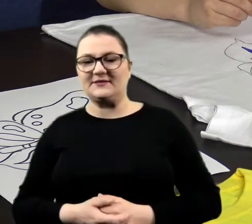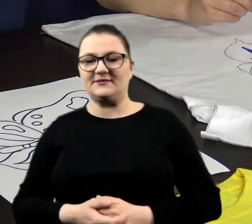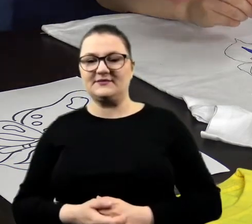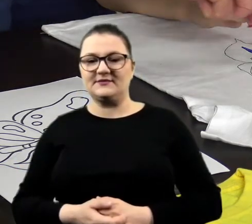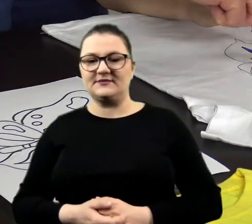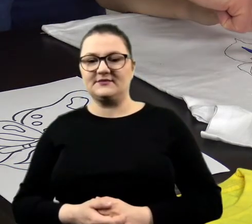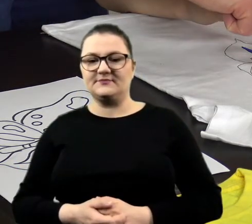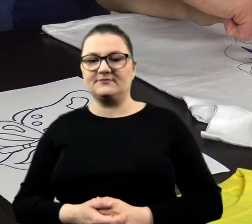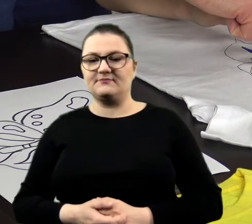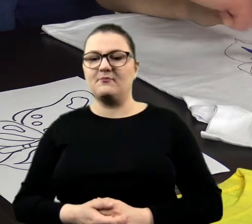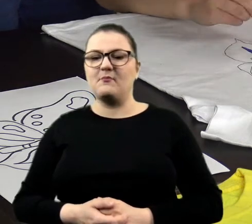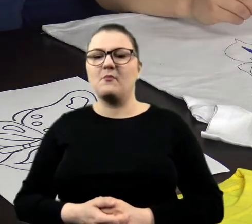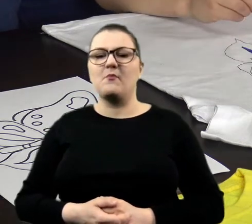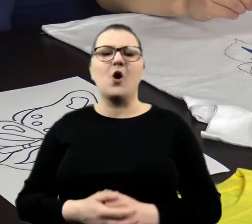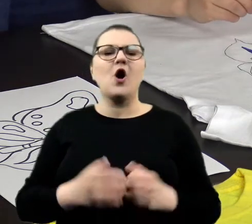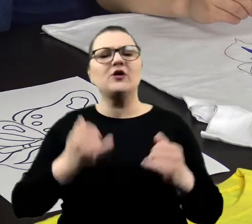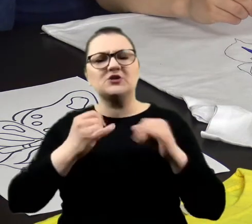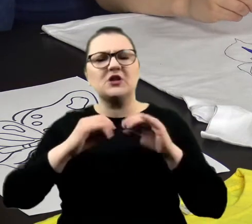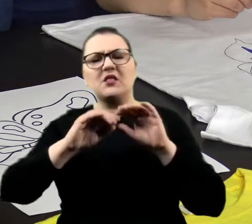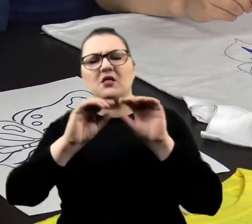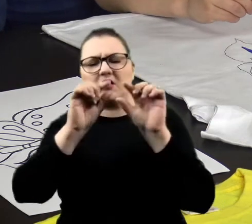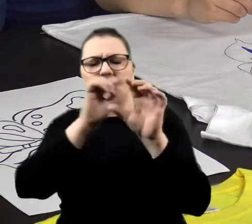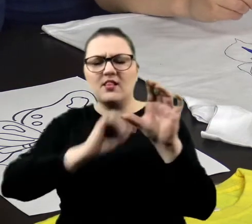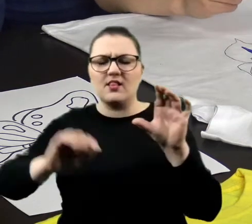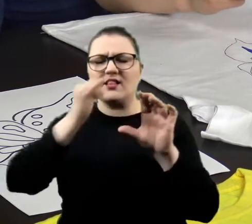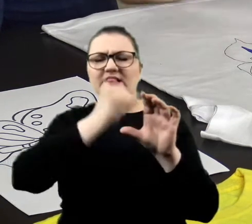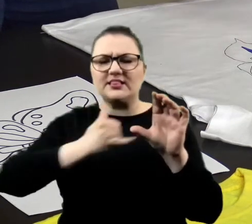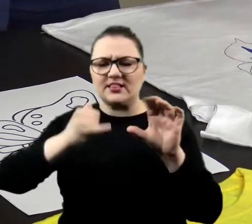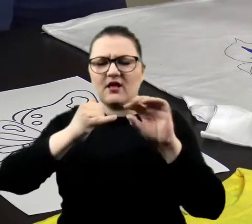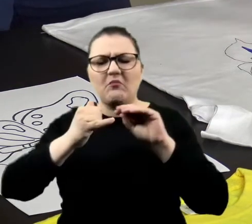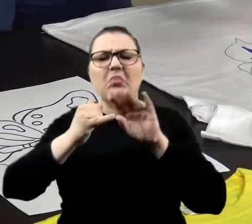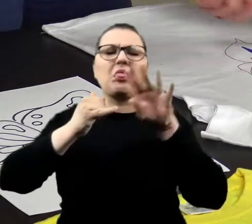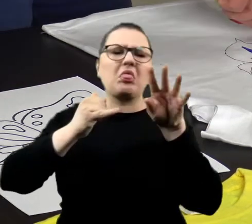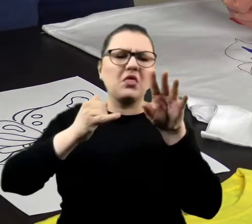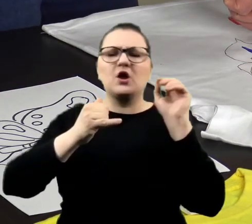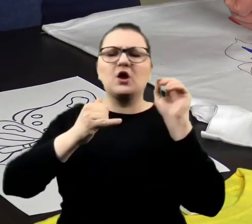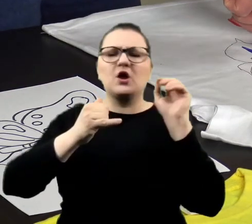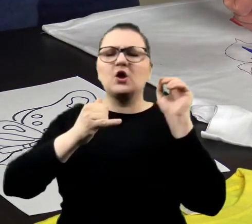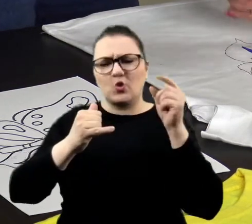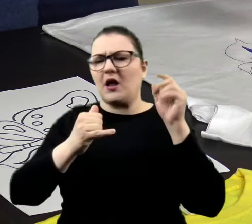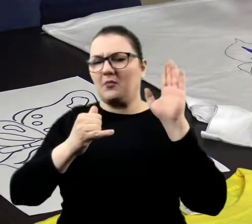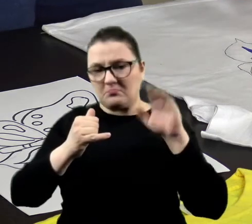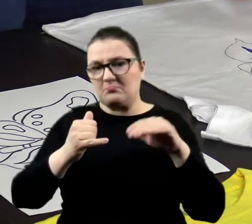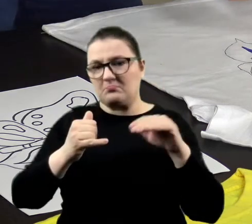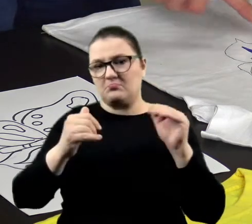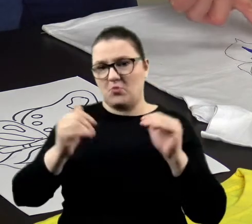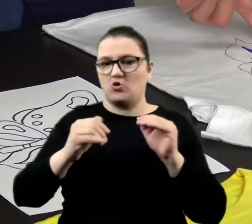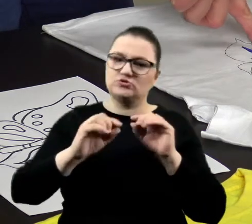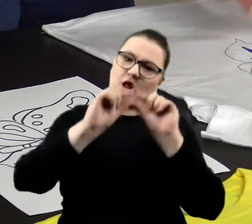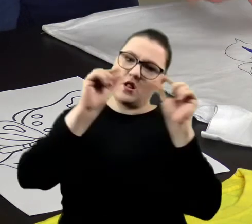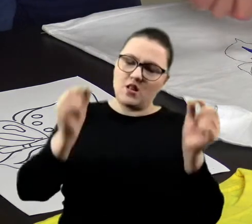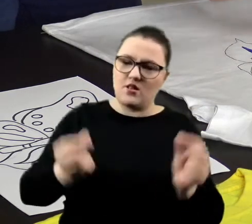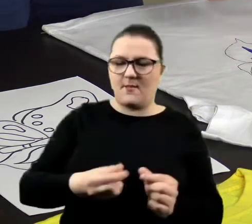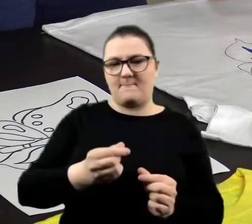Jak tu nawet troszeczkę wyjdziemy poza linię, to też, słuchajcie, no, jeszcze jest szansa to zamalować, bo jak będziemy